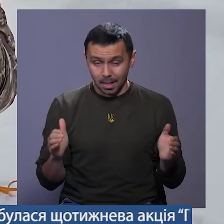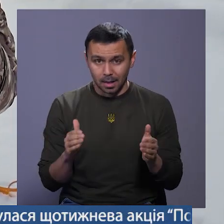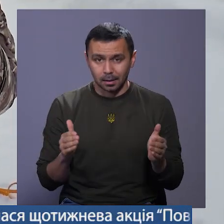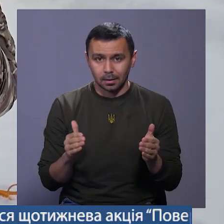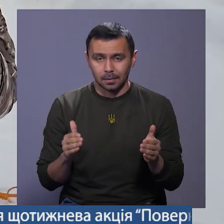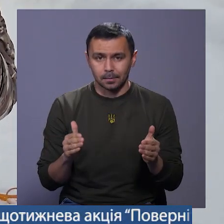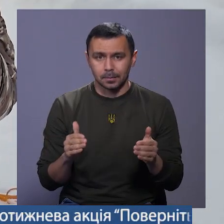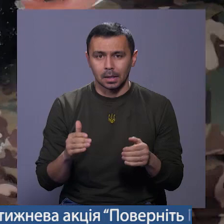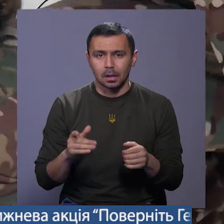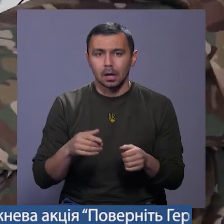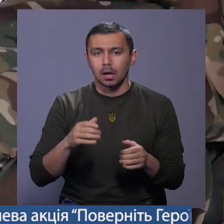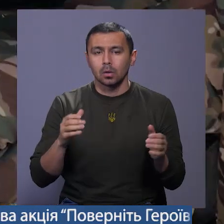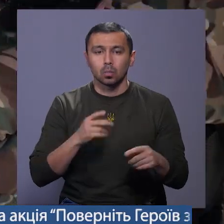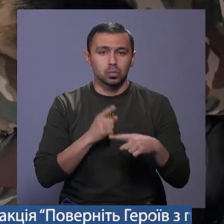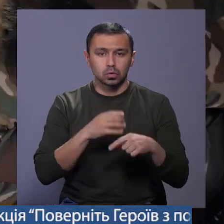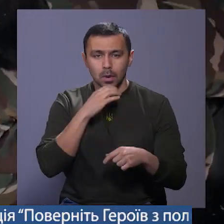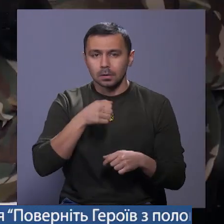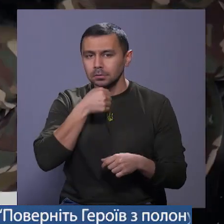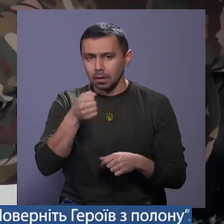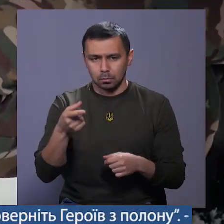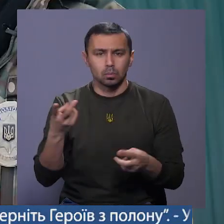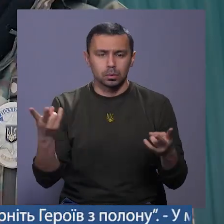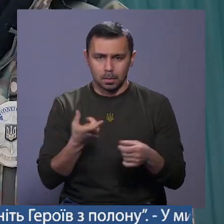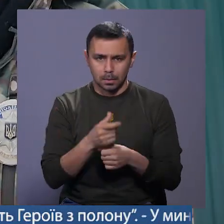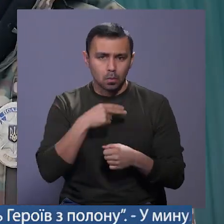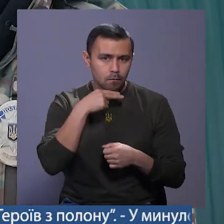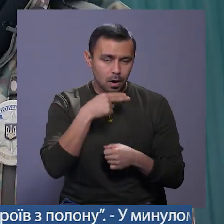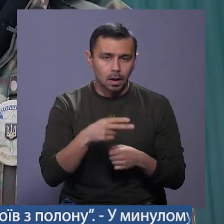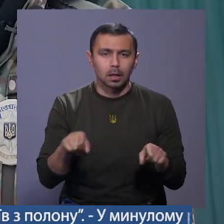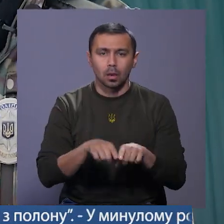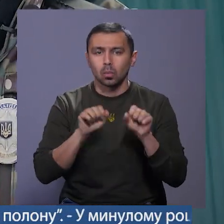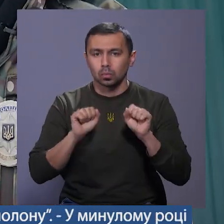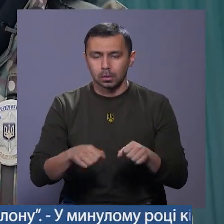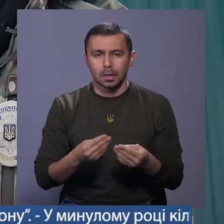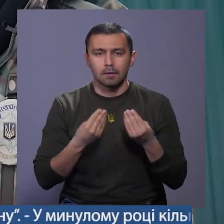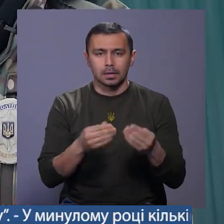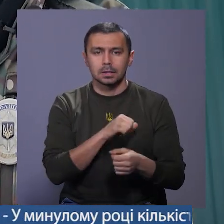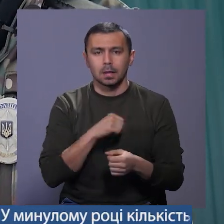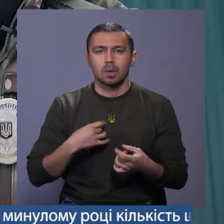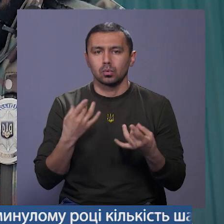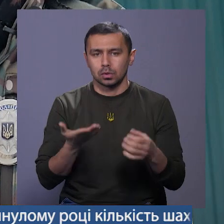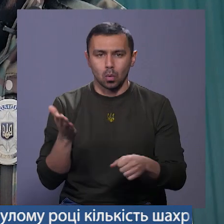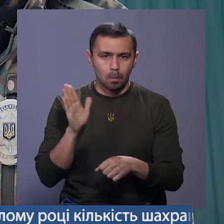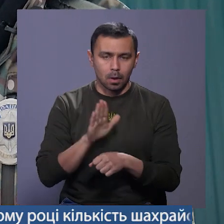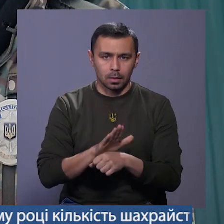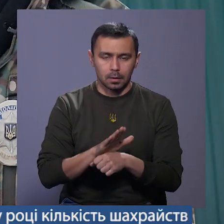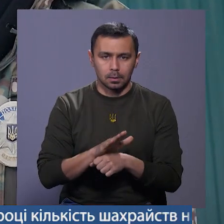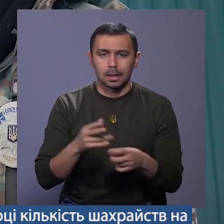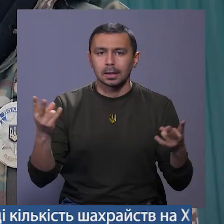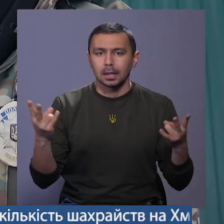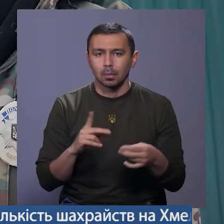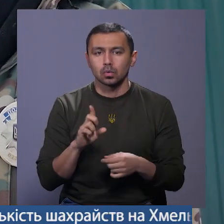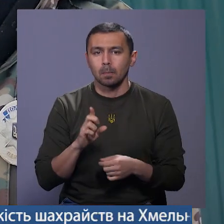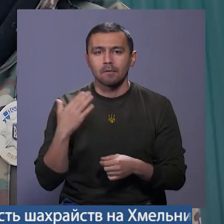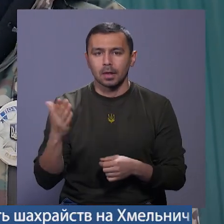літнього віку, їм потрібно трошки більше уваги. Також можна давати самі прості команди. Треба, щоб